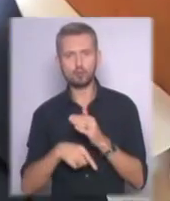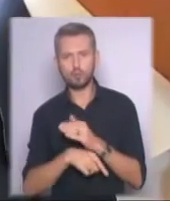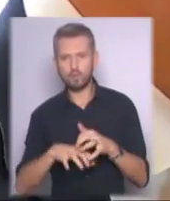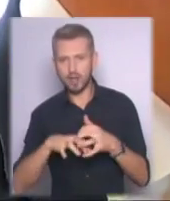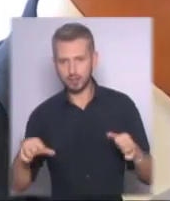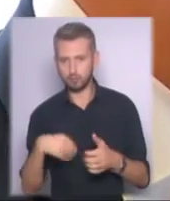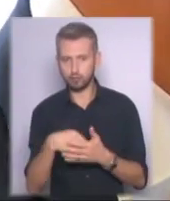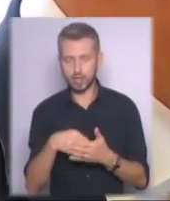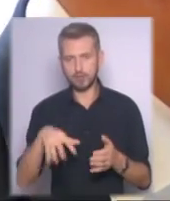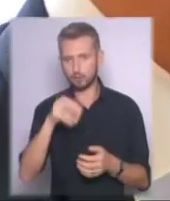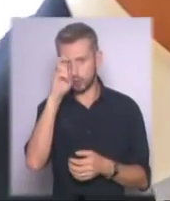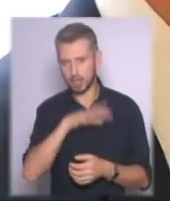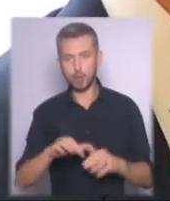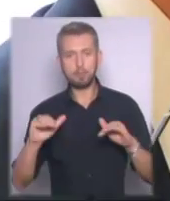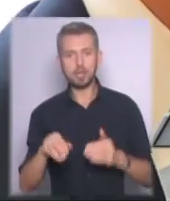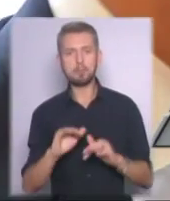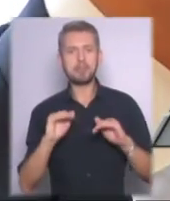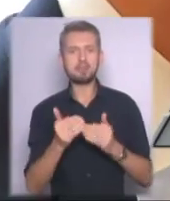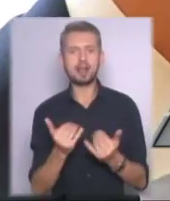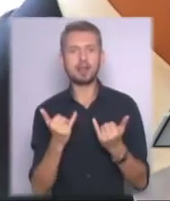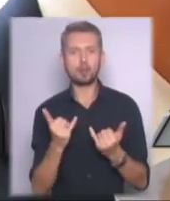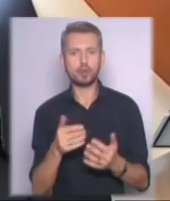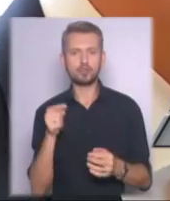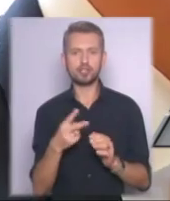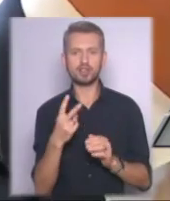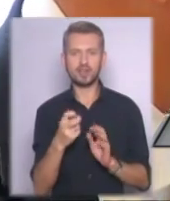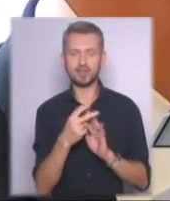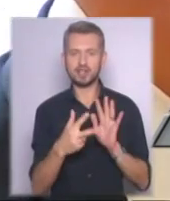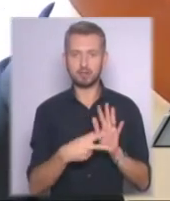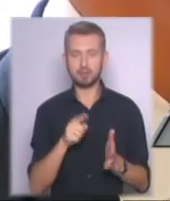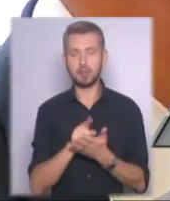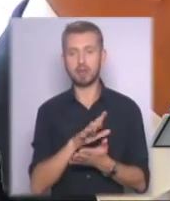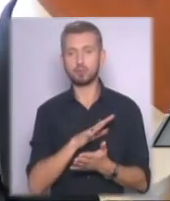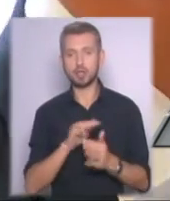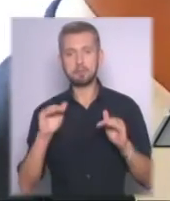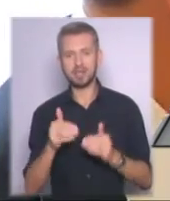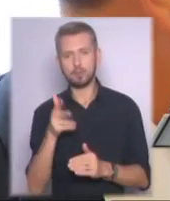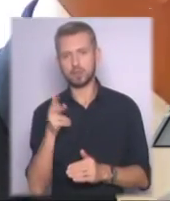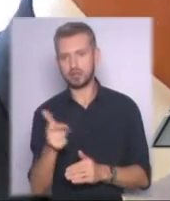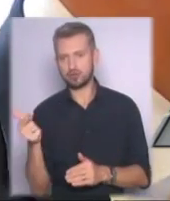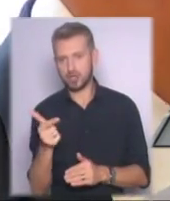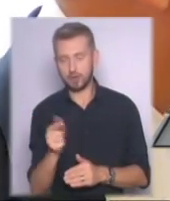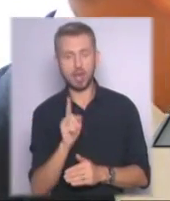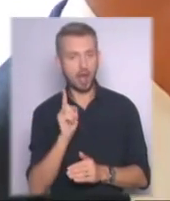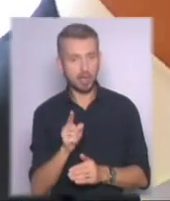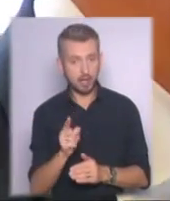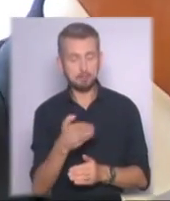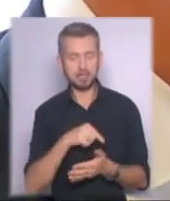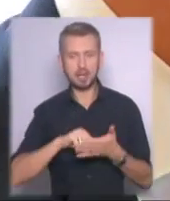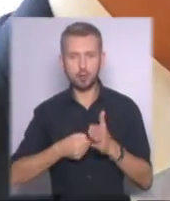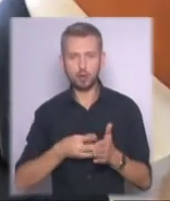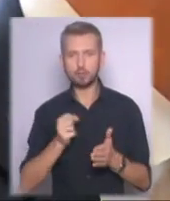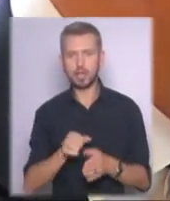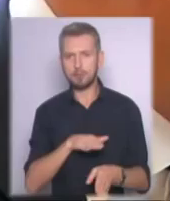країну. Мінімум мінімалка сьогодні 2018 має бути мінімум 30 гривень. Але водночас ми наполягаємо на